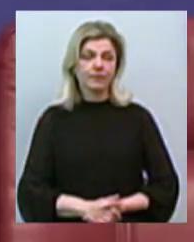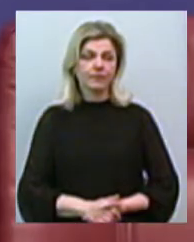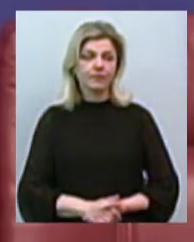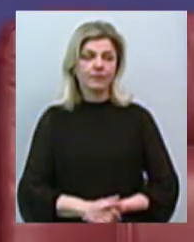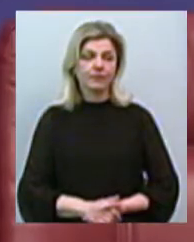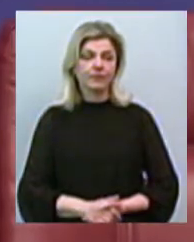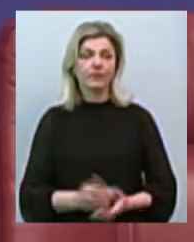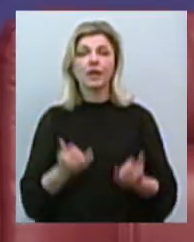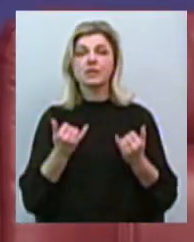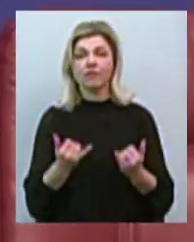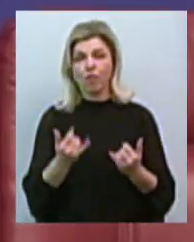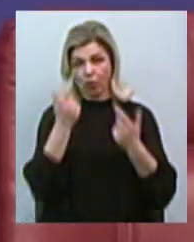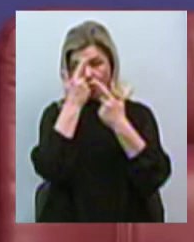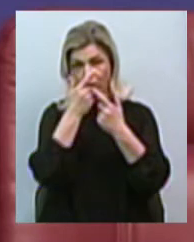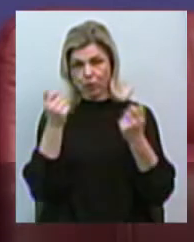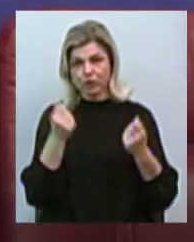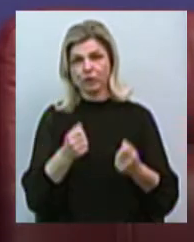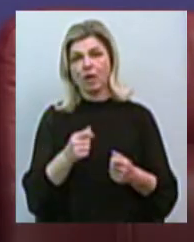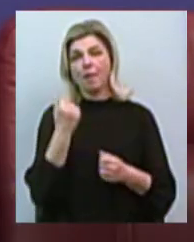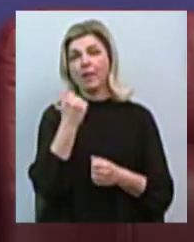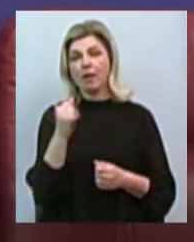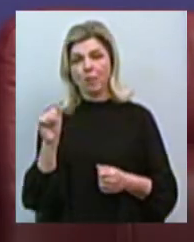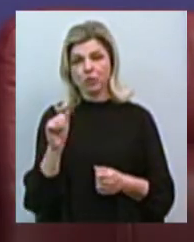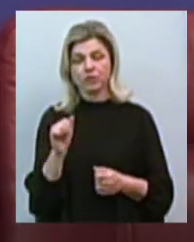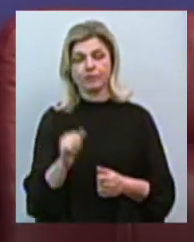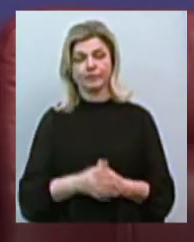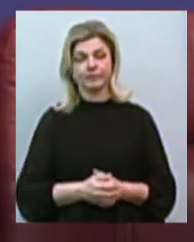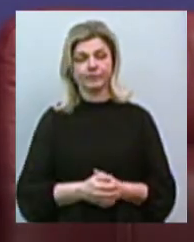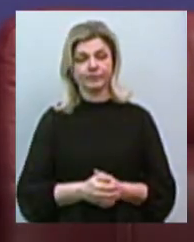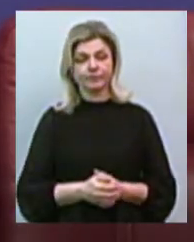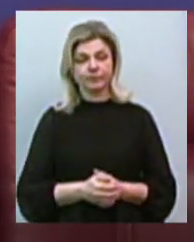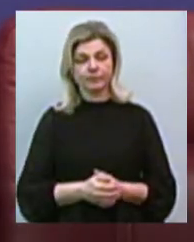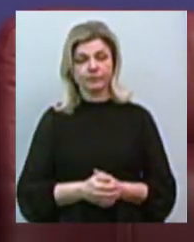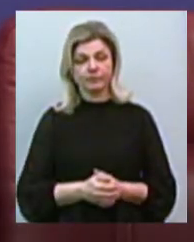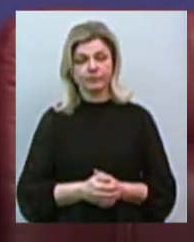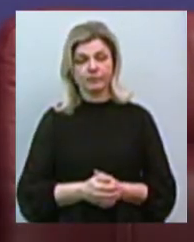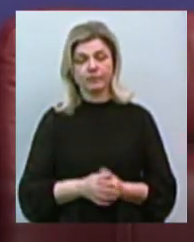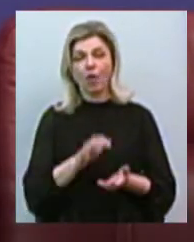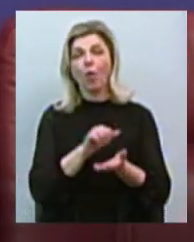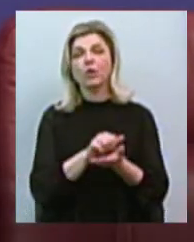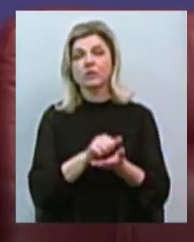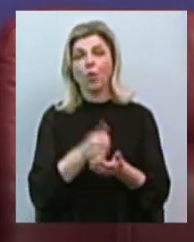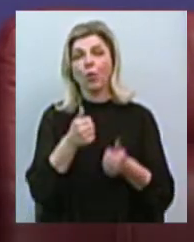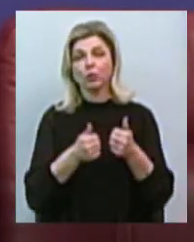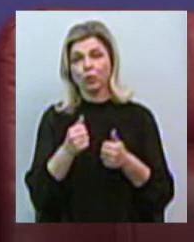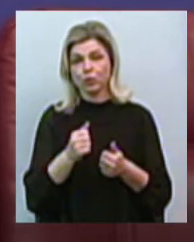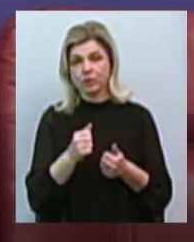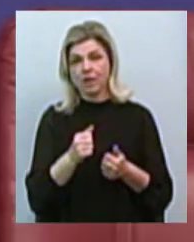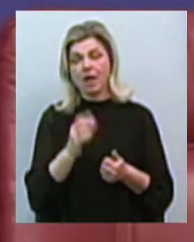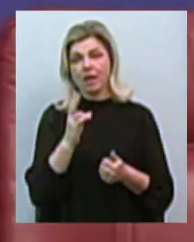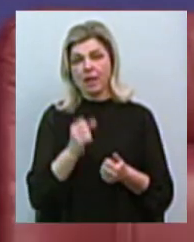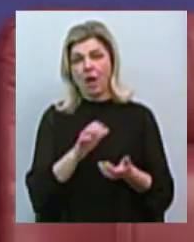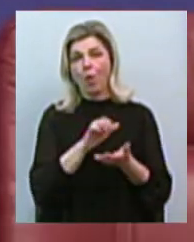Сьогодні оголошено переможця на концесійну конкурсу, конкурсу на